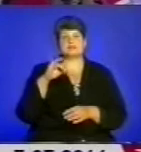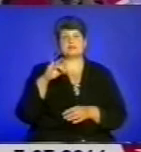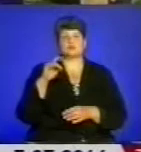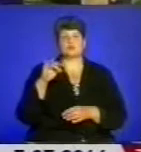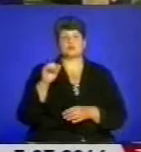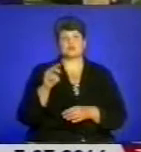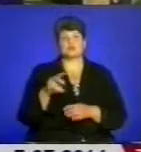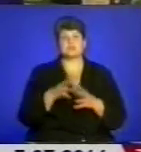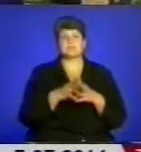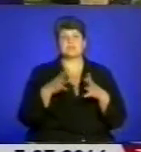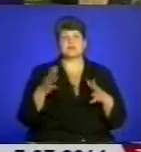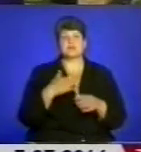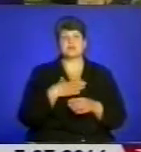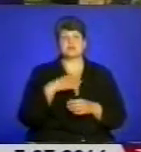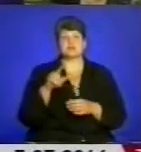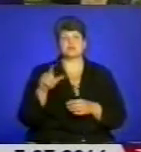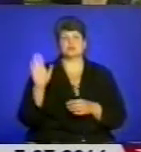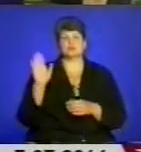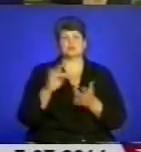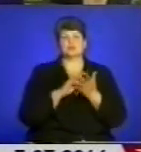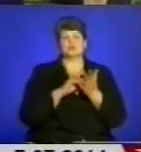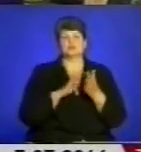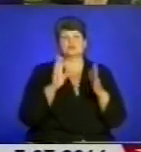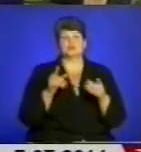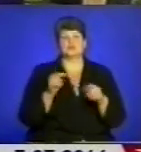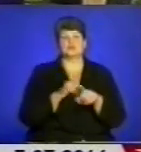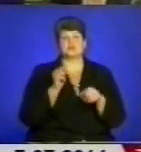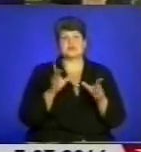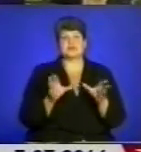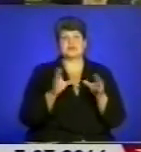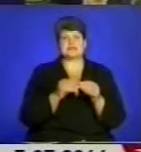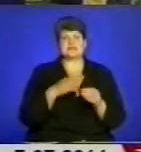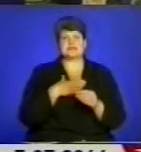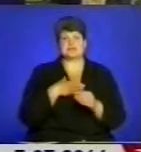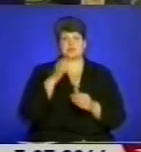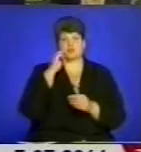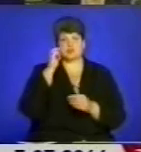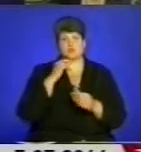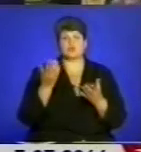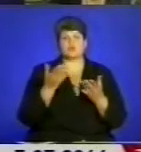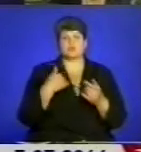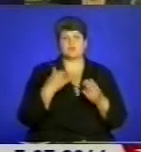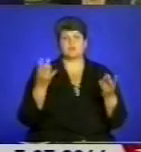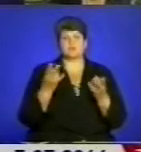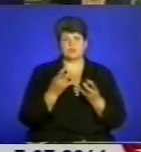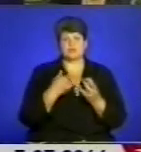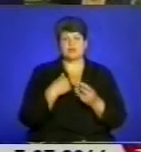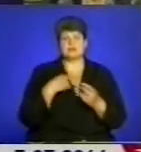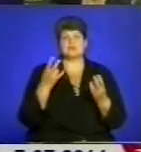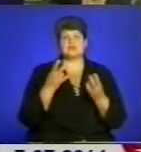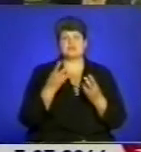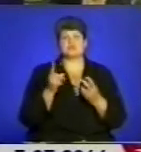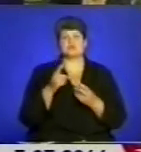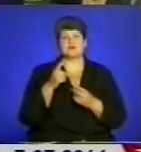громадяни будуть подорожувати, чим більше вони будуть відчувати єдність тої країни, якої ми зараз так потребуємо. Нам треба, щоб харків'яни,